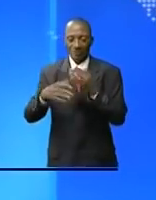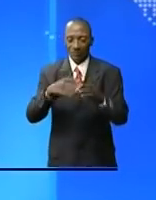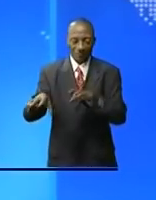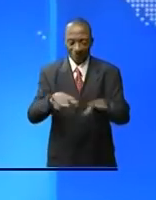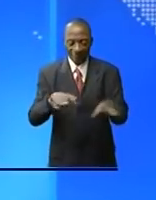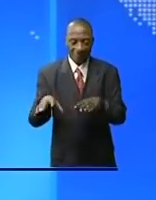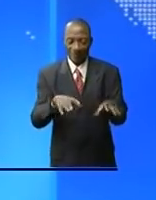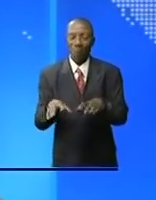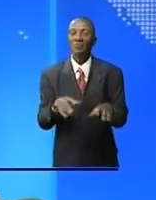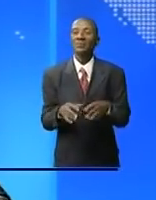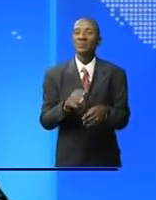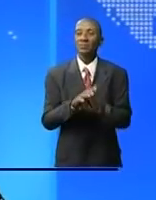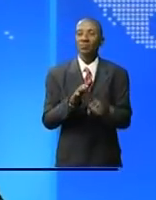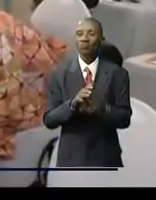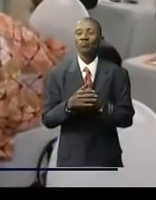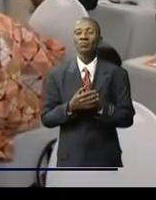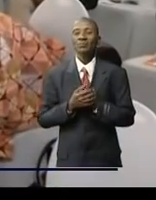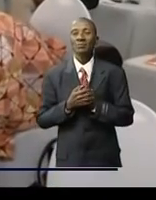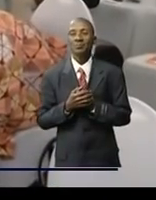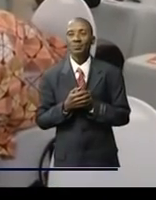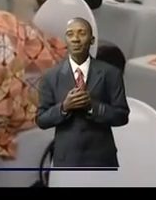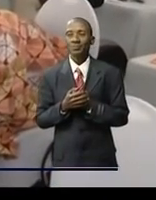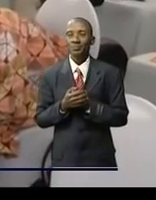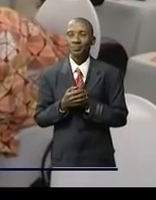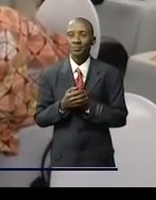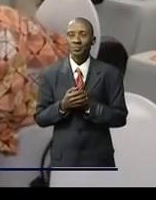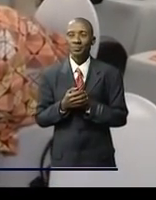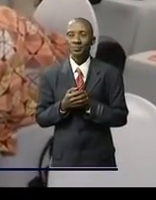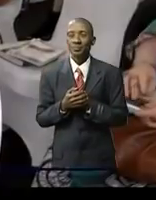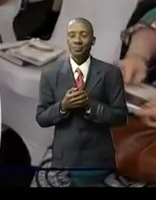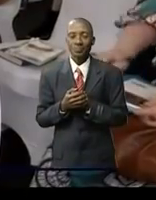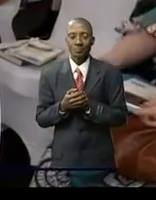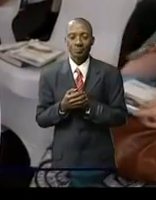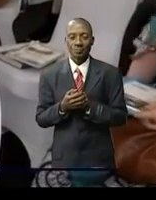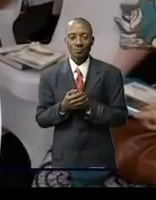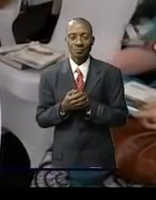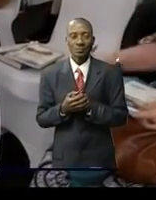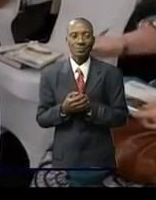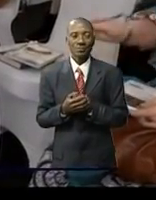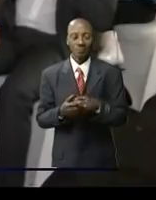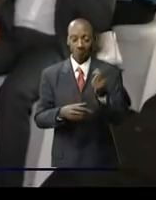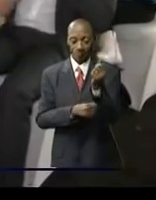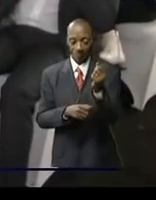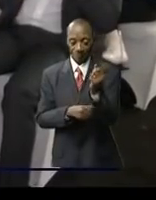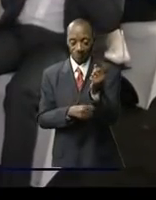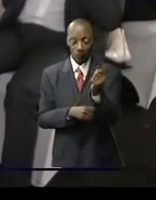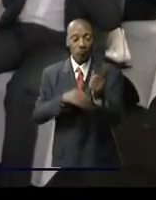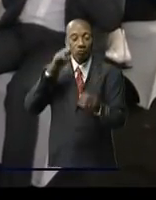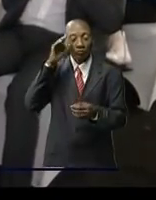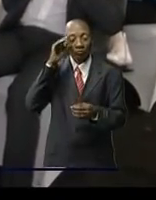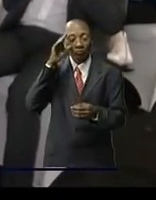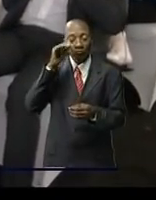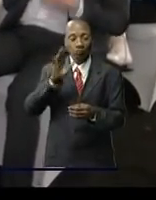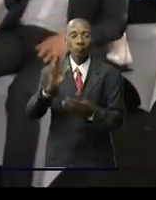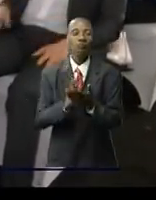Biti Yamani pour le reportage La promotion et la protection des droits des personnes atteintes d'albinisme en Afrique nécessitent l